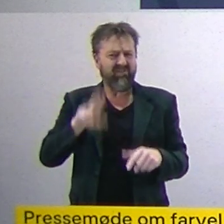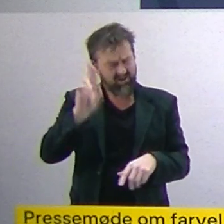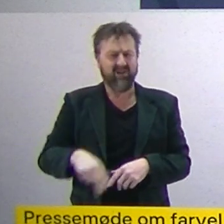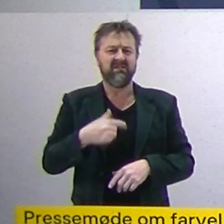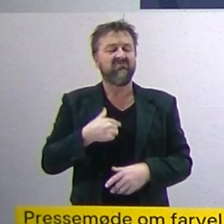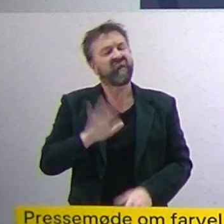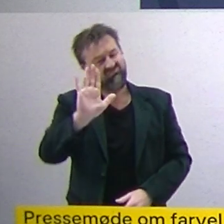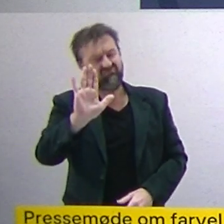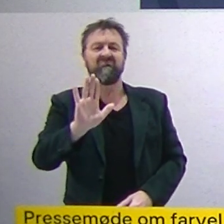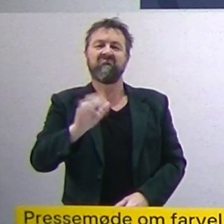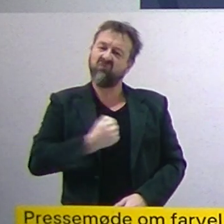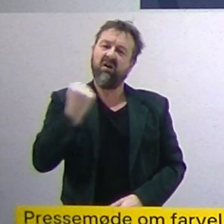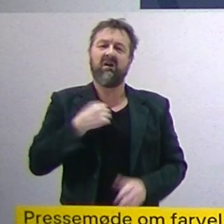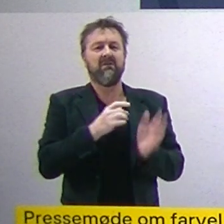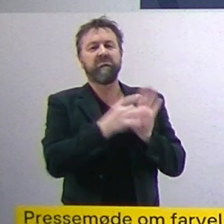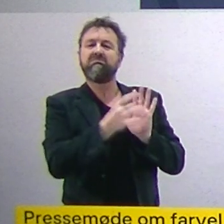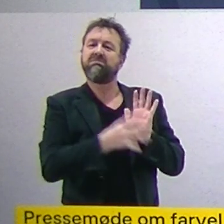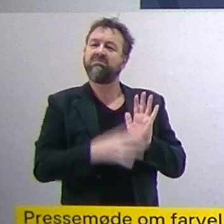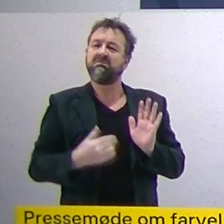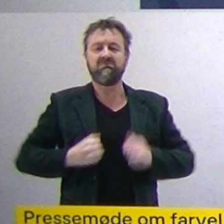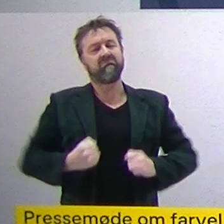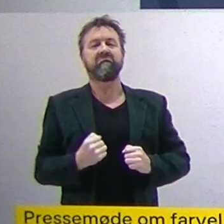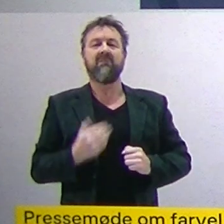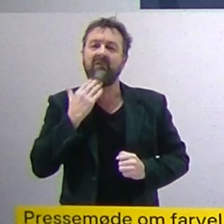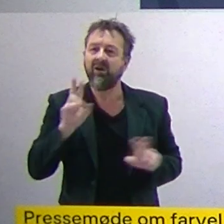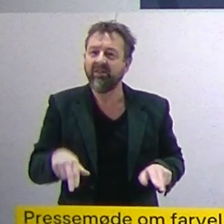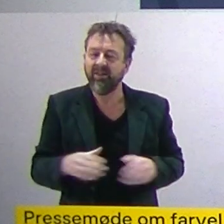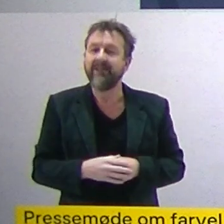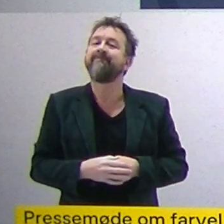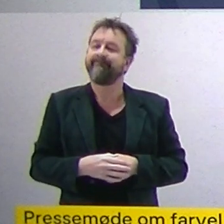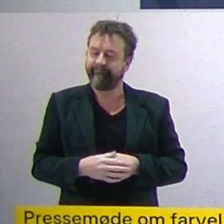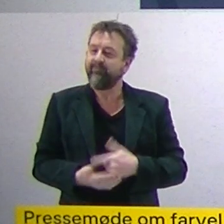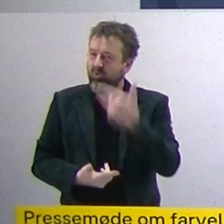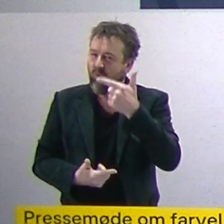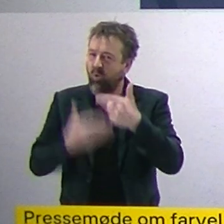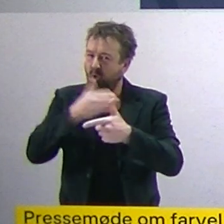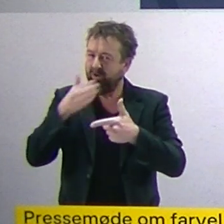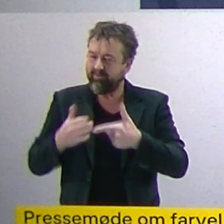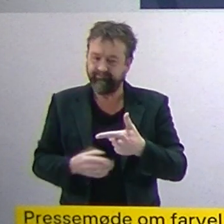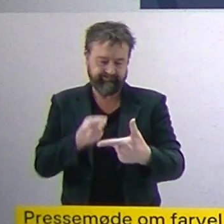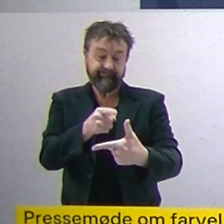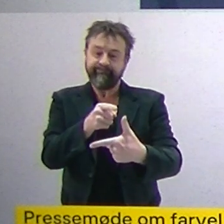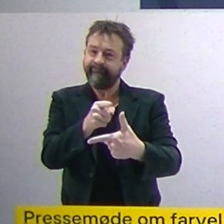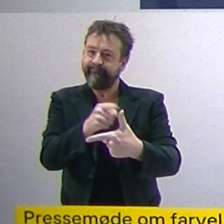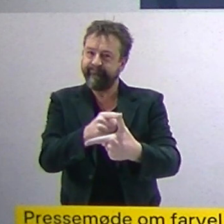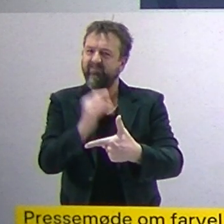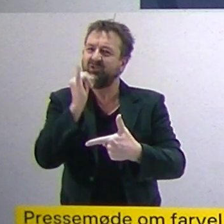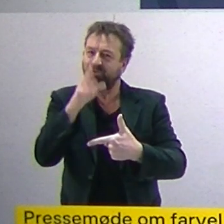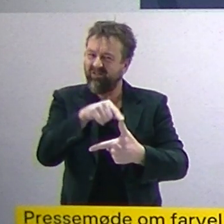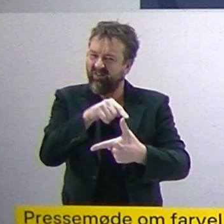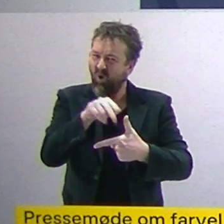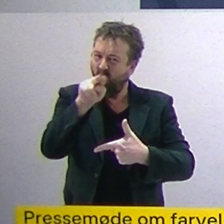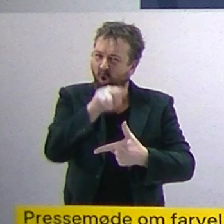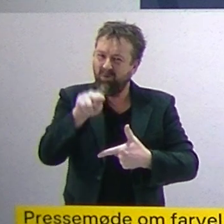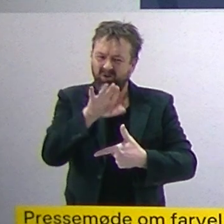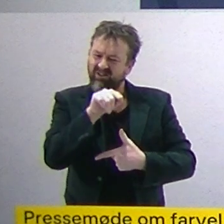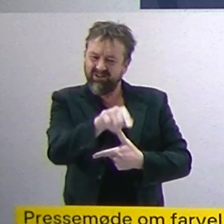i stemmen tør i løbet alle restriktioner nu? Og der er væsentligt to grunde til det. Det ene er selvfølgelig omikronvariantens